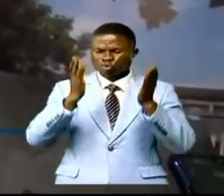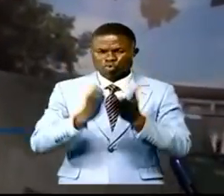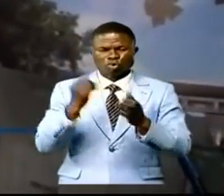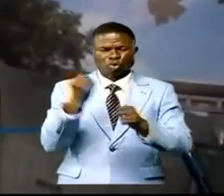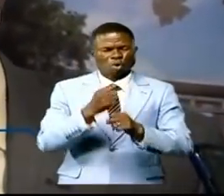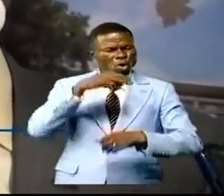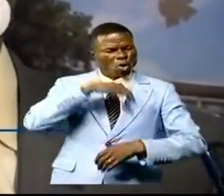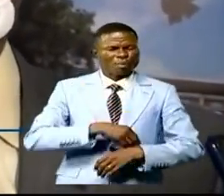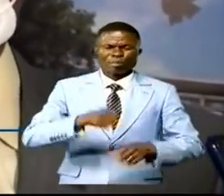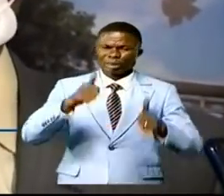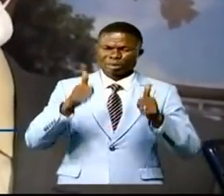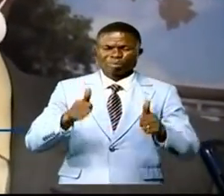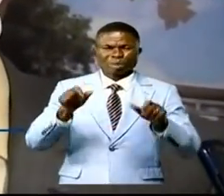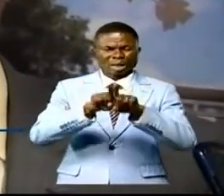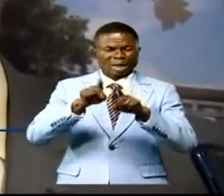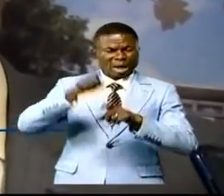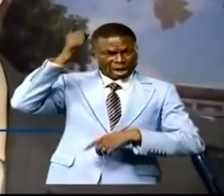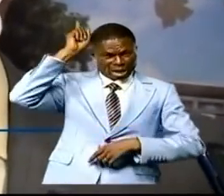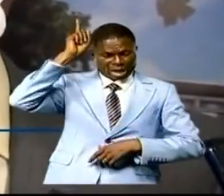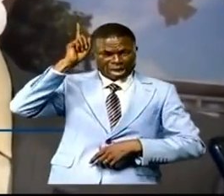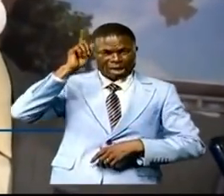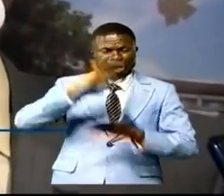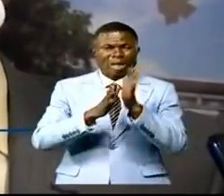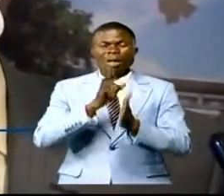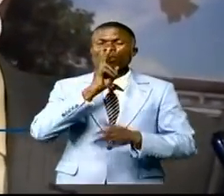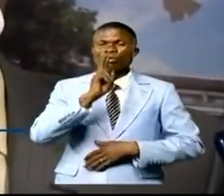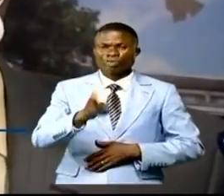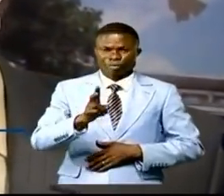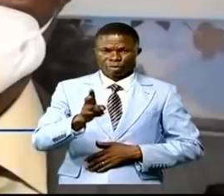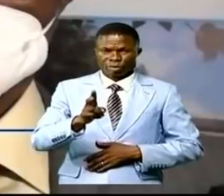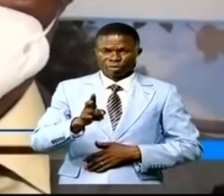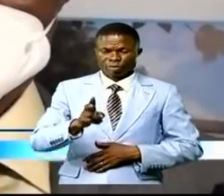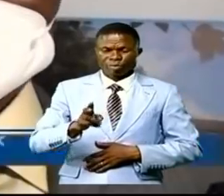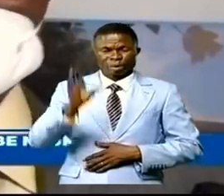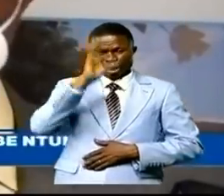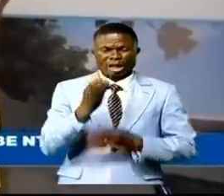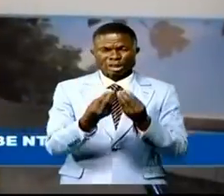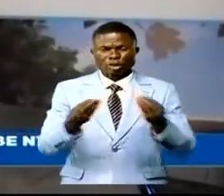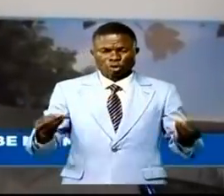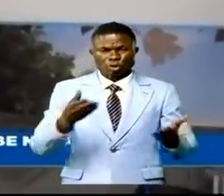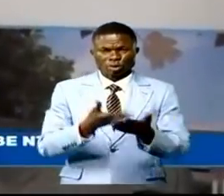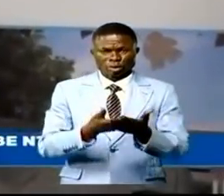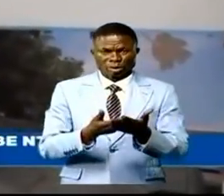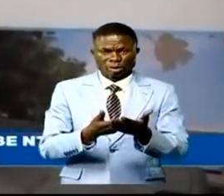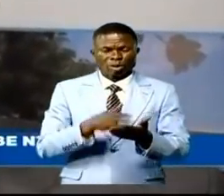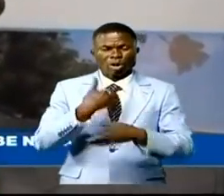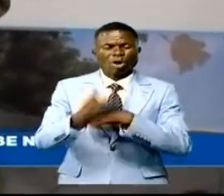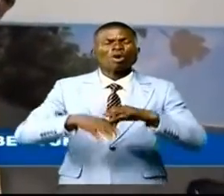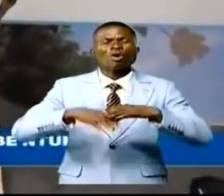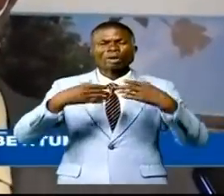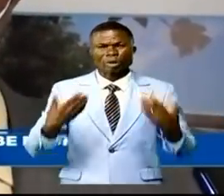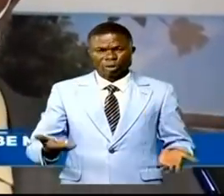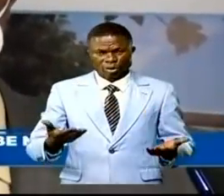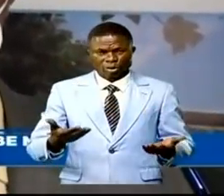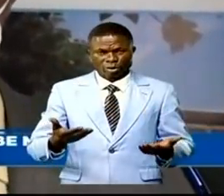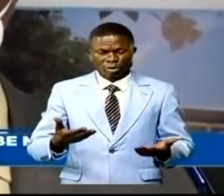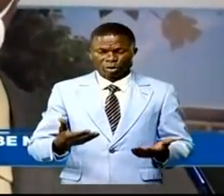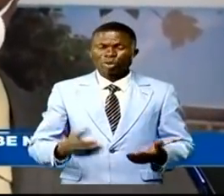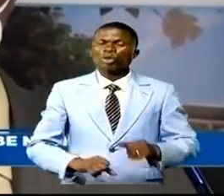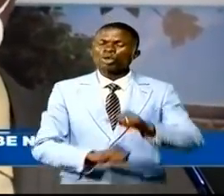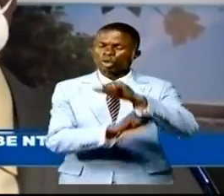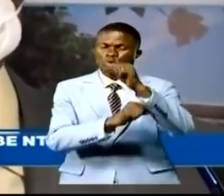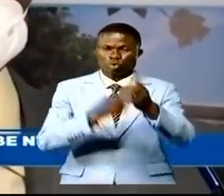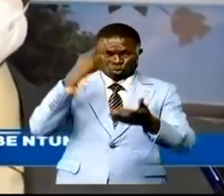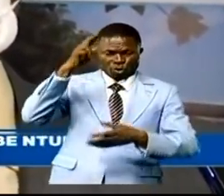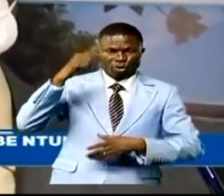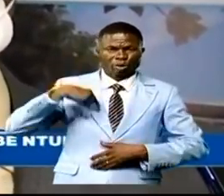réellement et être l'Unikine solution qu'avons-nous fait nous avons parlé de notre université